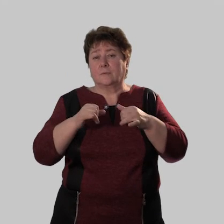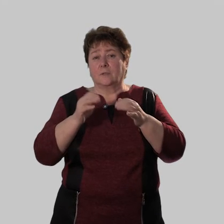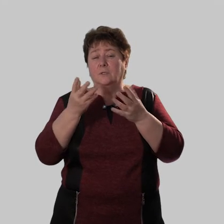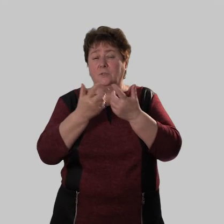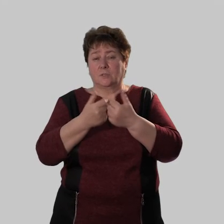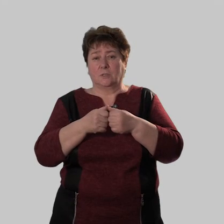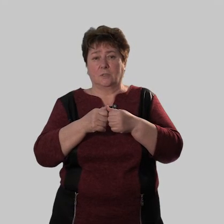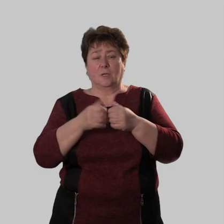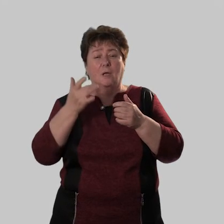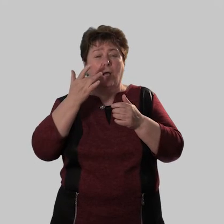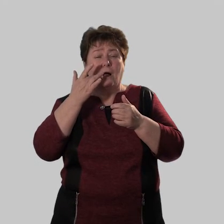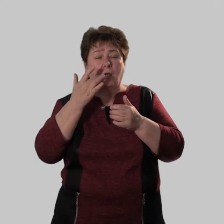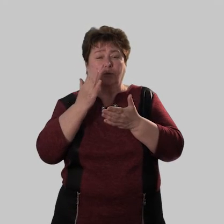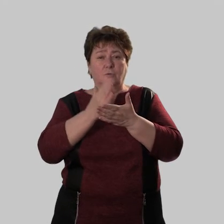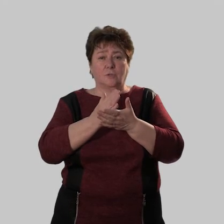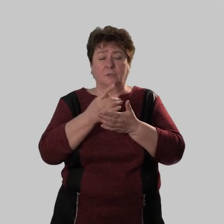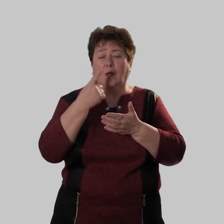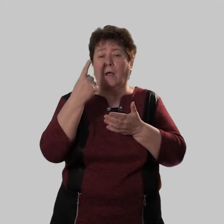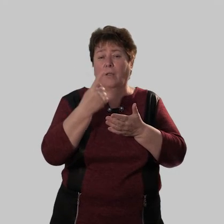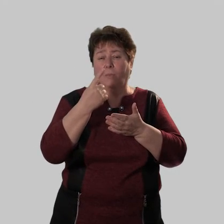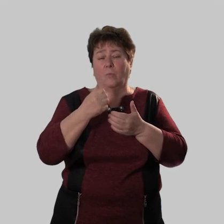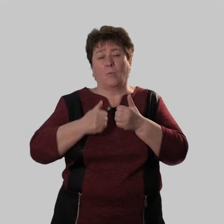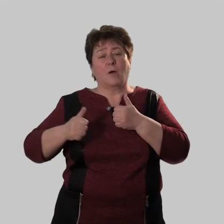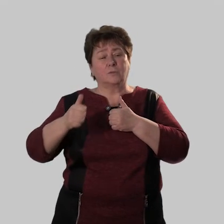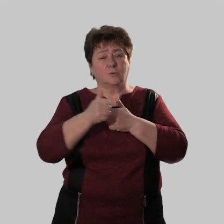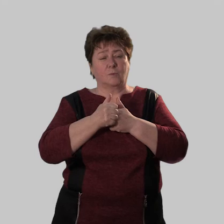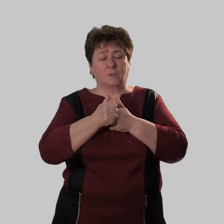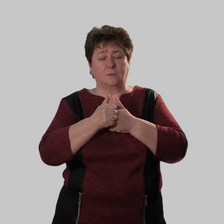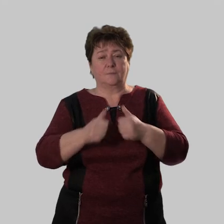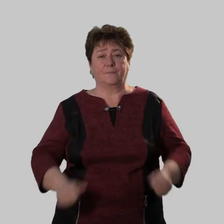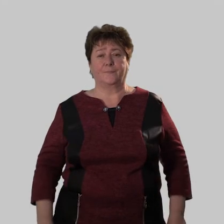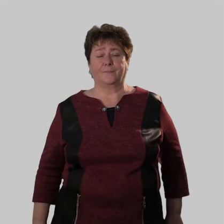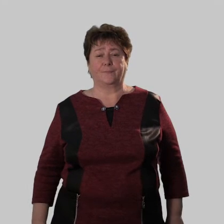необычные числительные которые имеют одну особенность